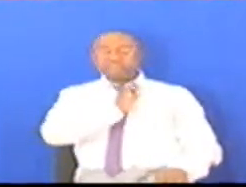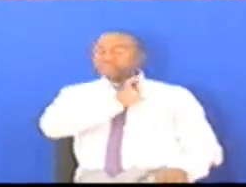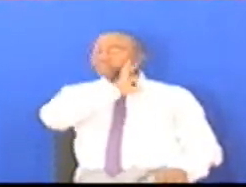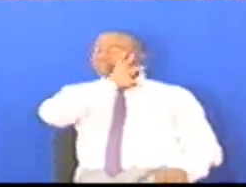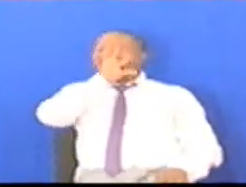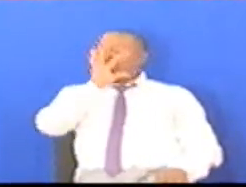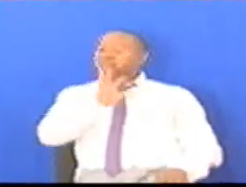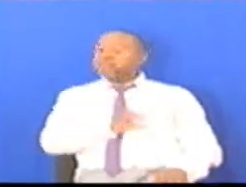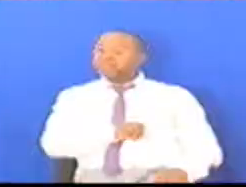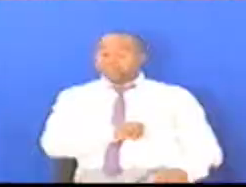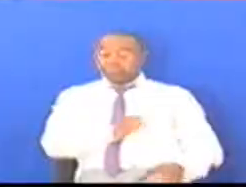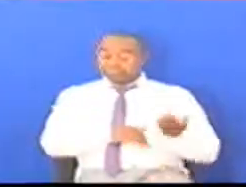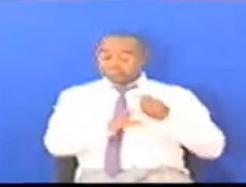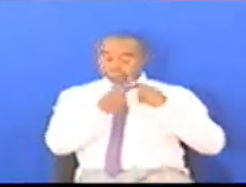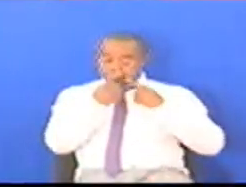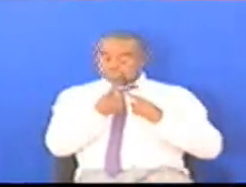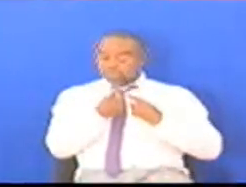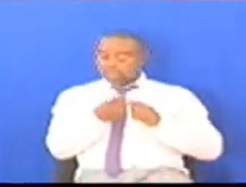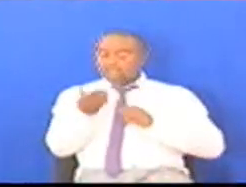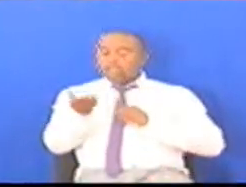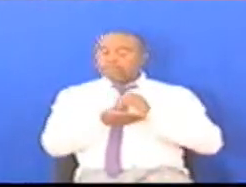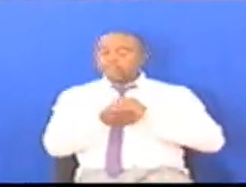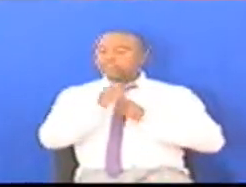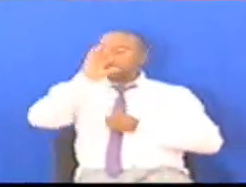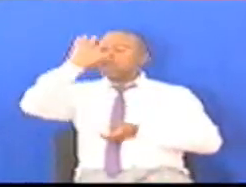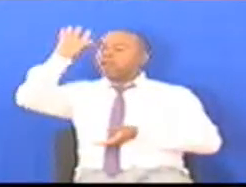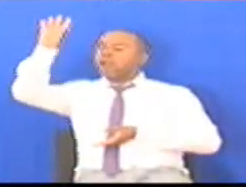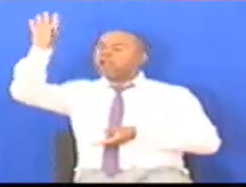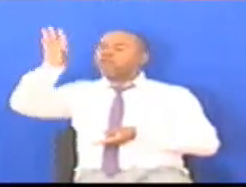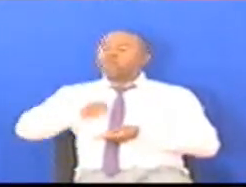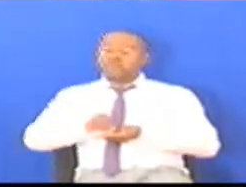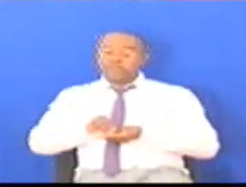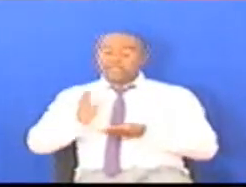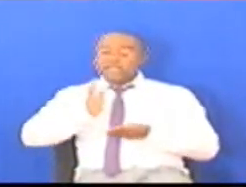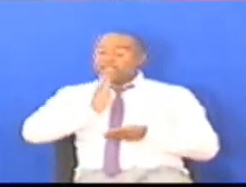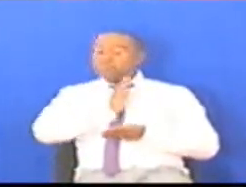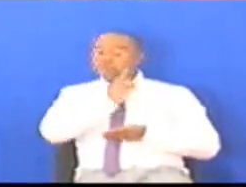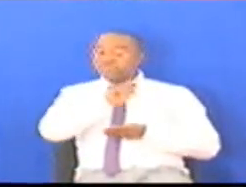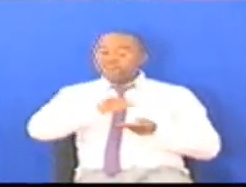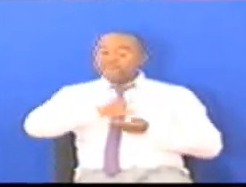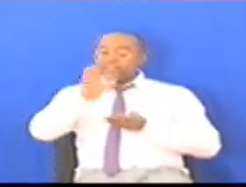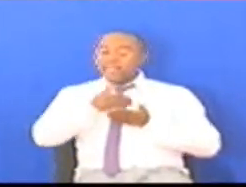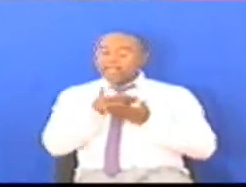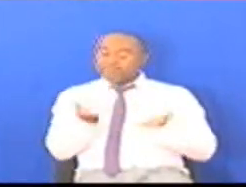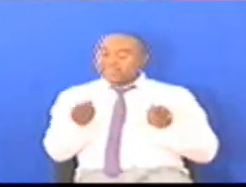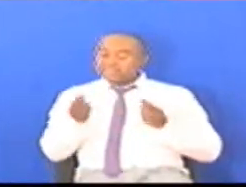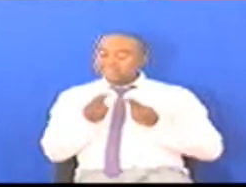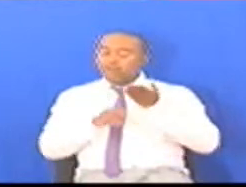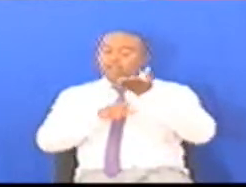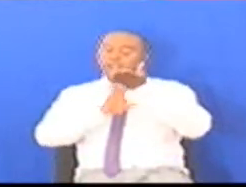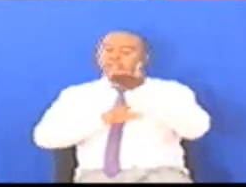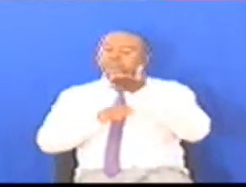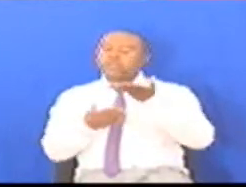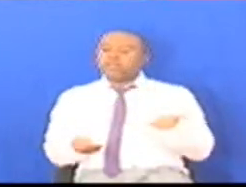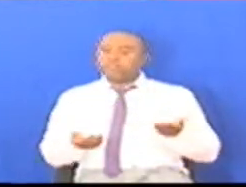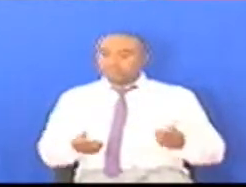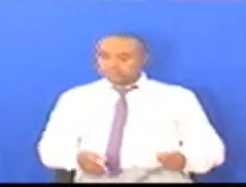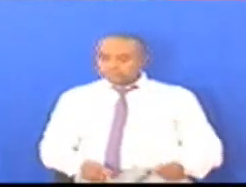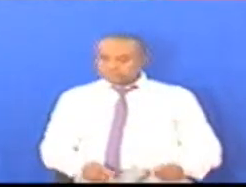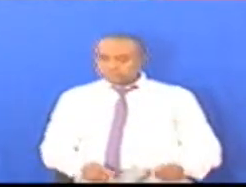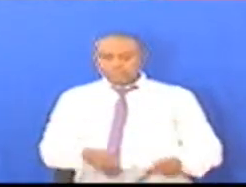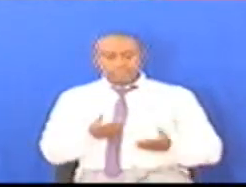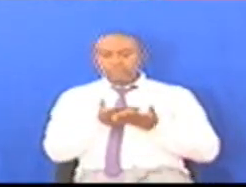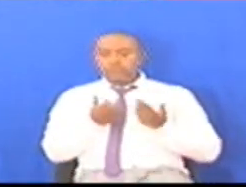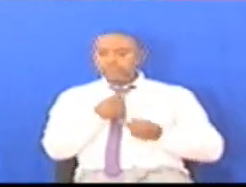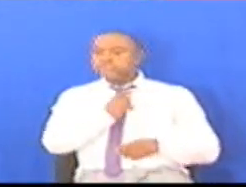ile inahosika na mazawa ya jumla Zimekua krifanya hasara kubwa Sasa kama zimefanya hasara kubwa Kwa